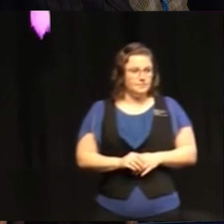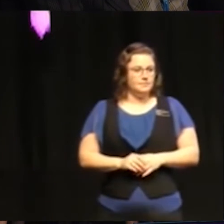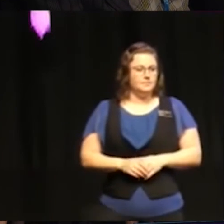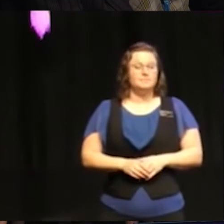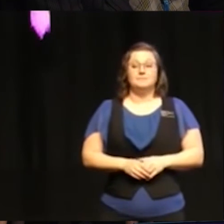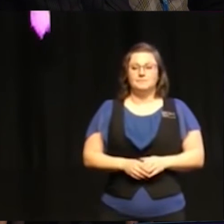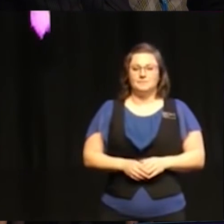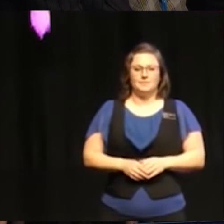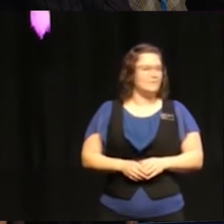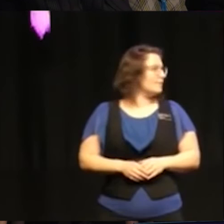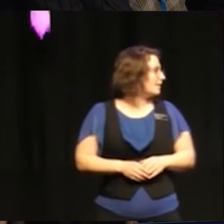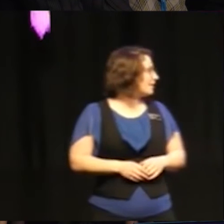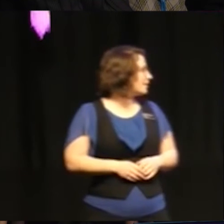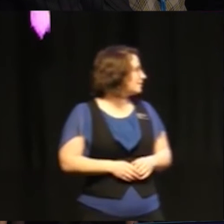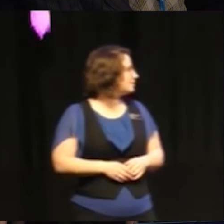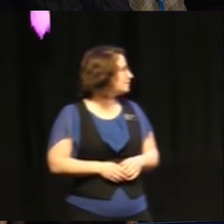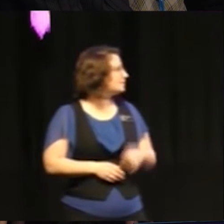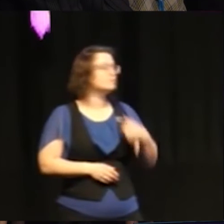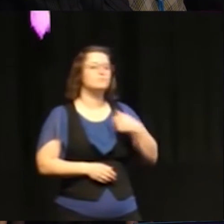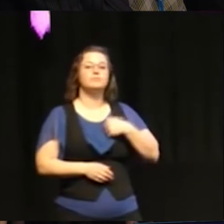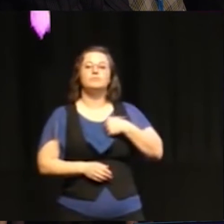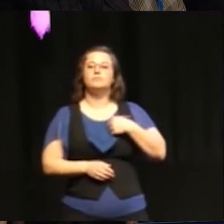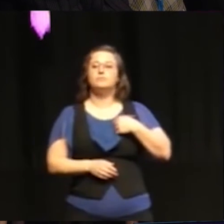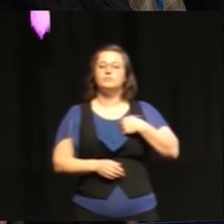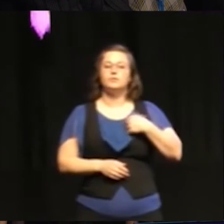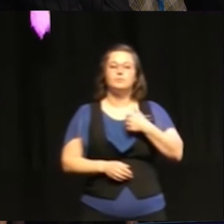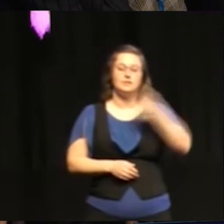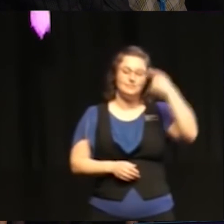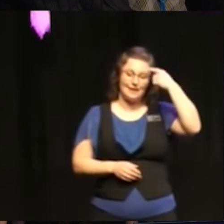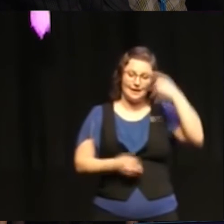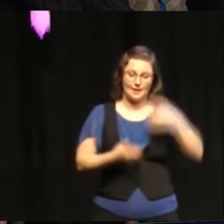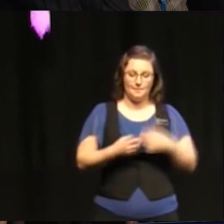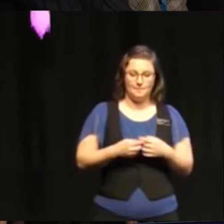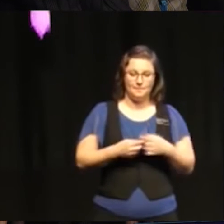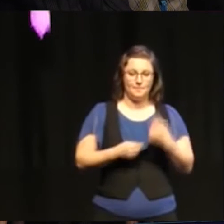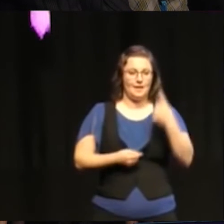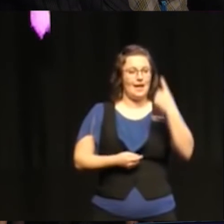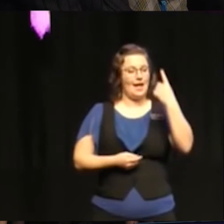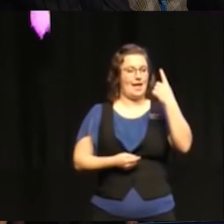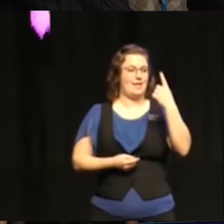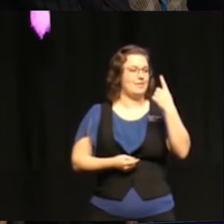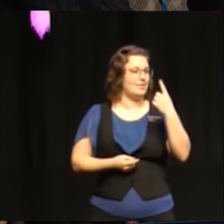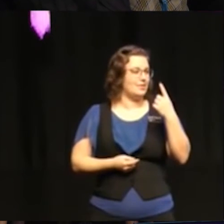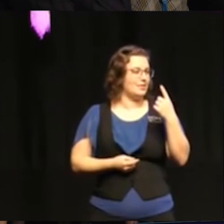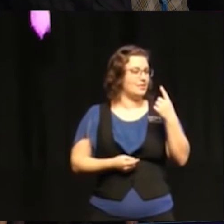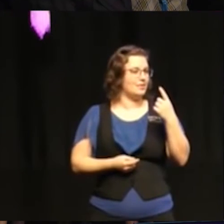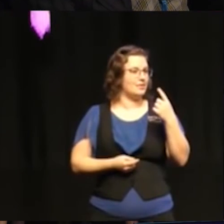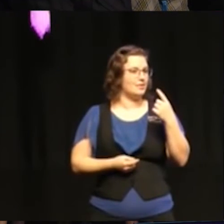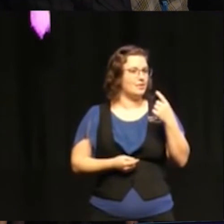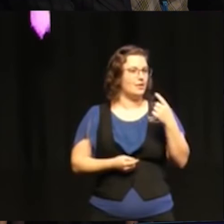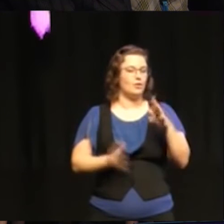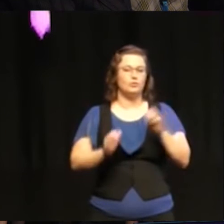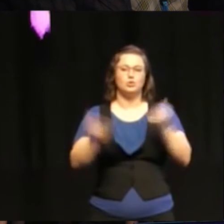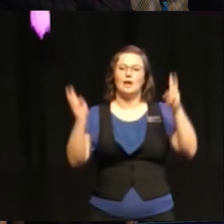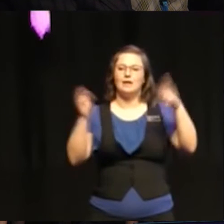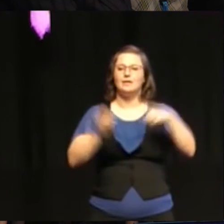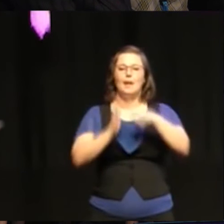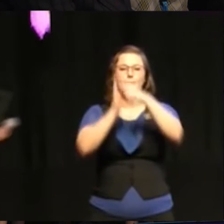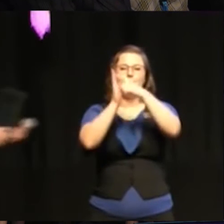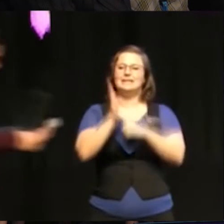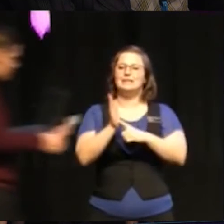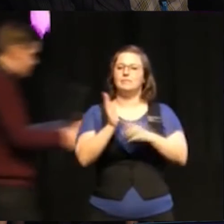Ja, men jag tänker bara att en av den stora principfrågan